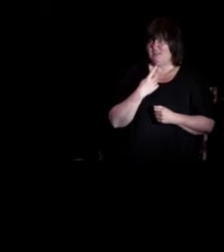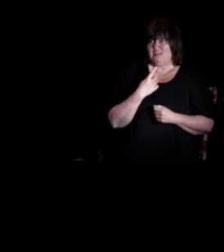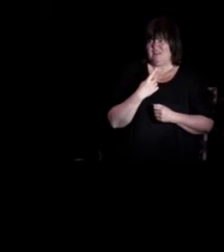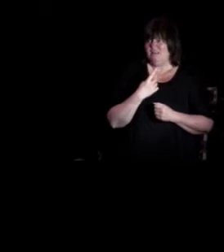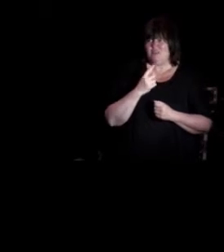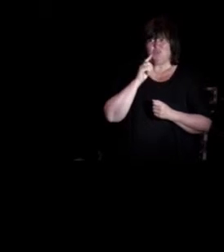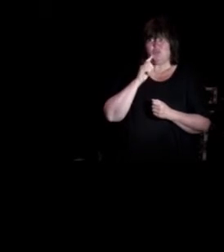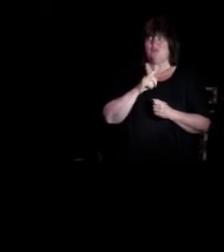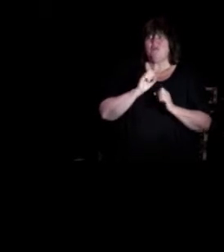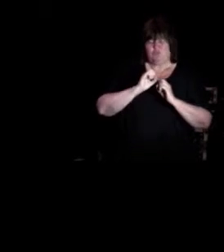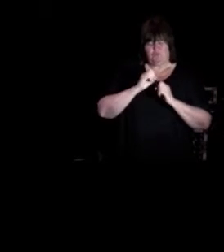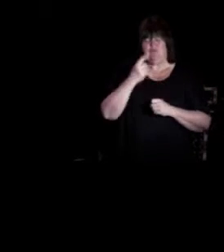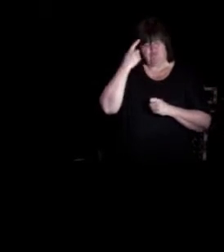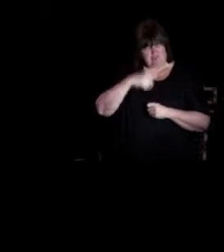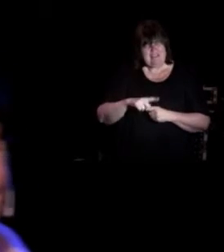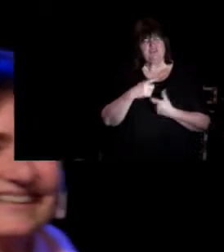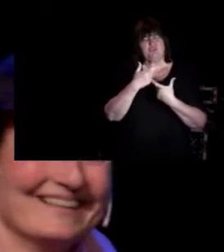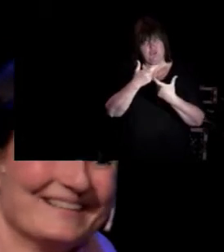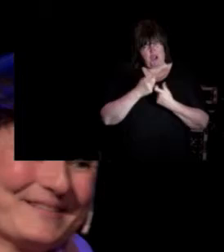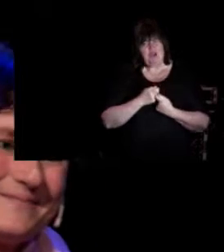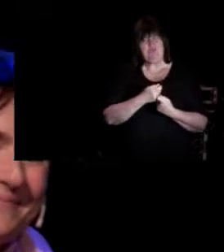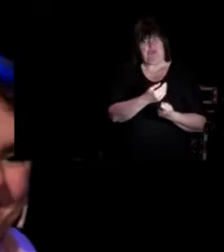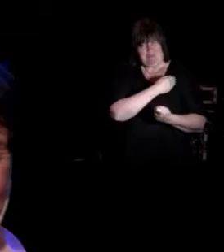en bedre måte».